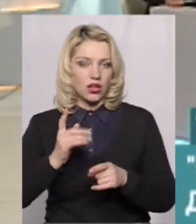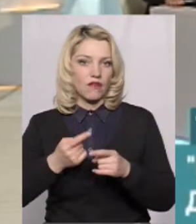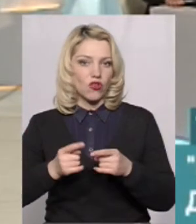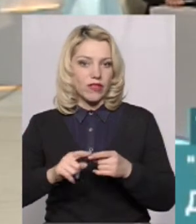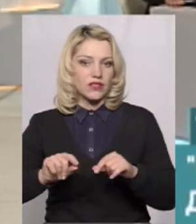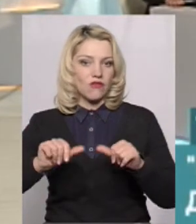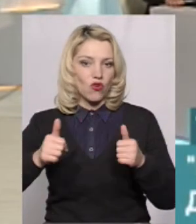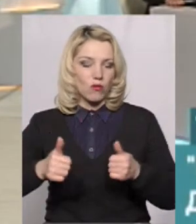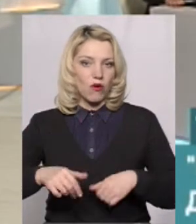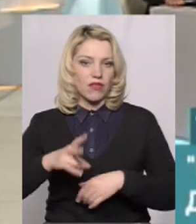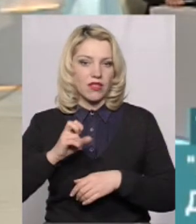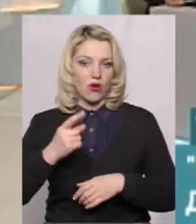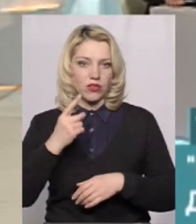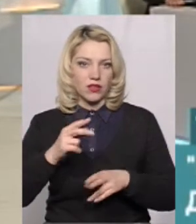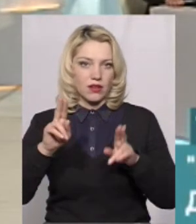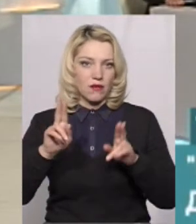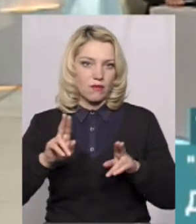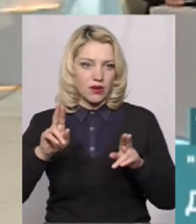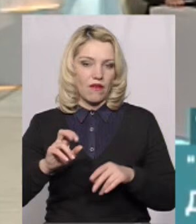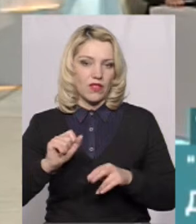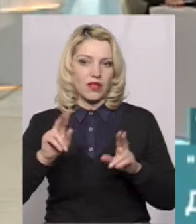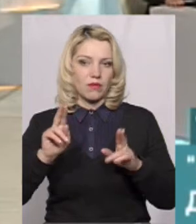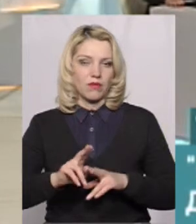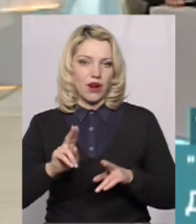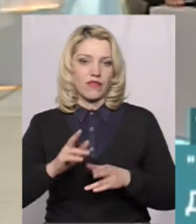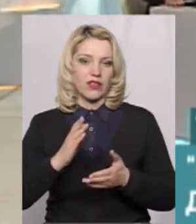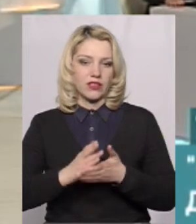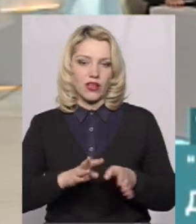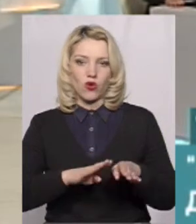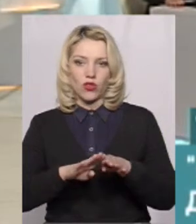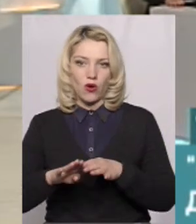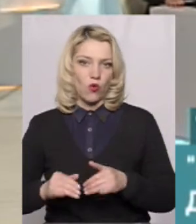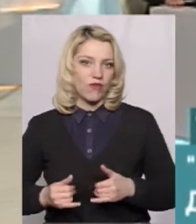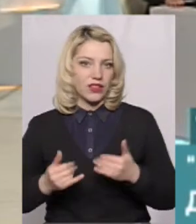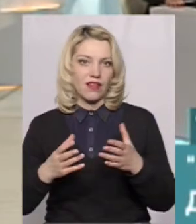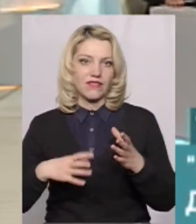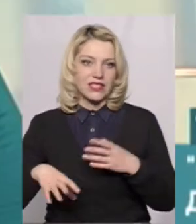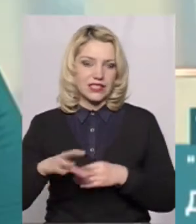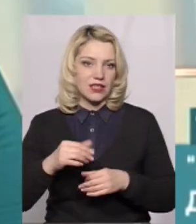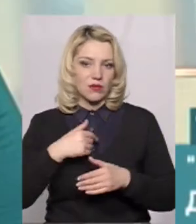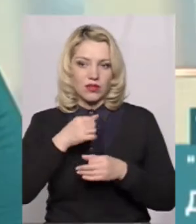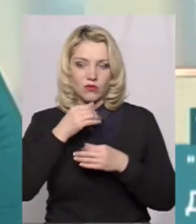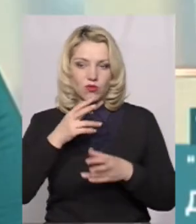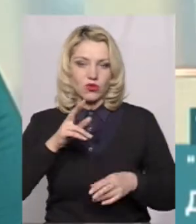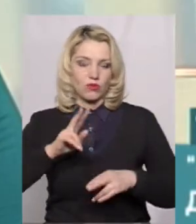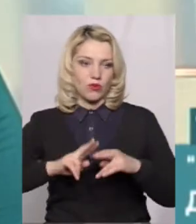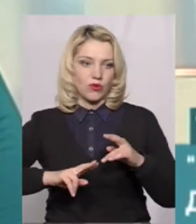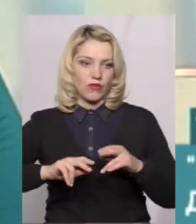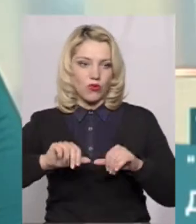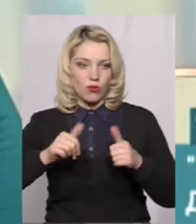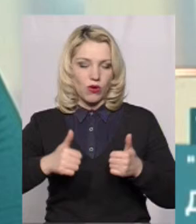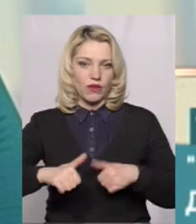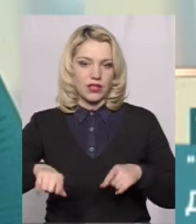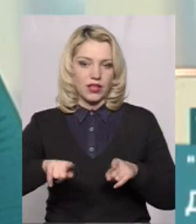сформована на одних правилах. І правила є однакові для всіх. Ми не можемо врегулювати таке